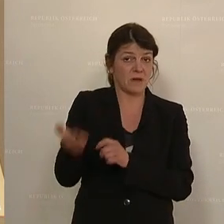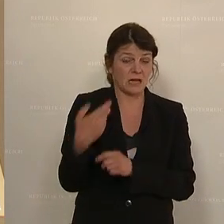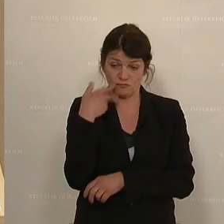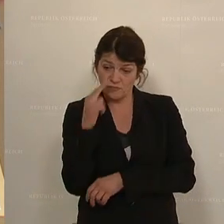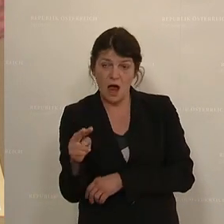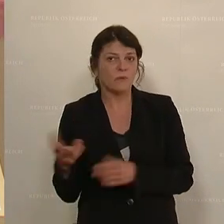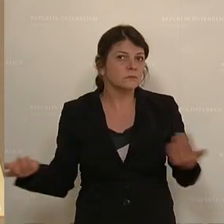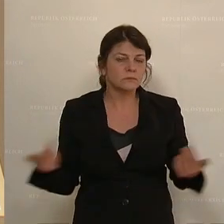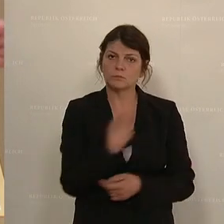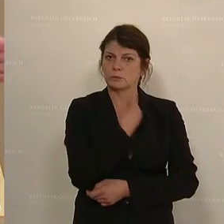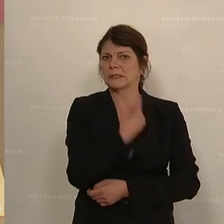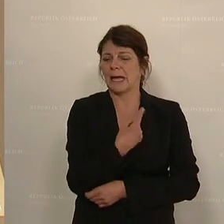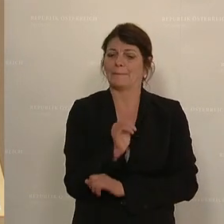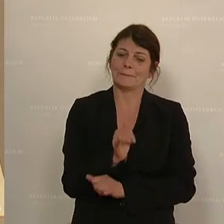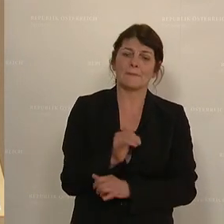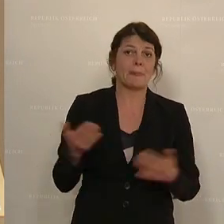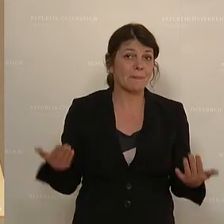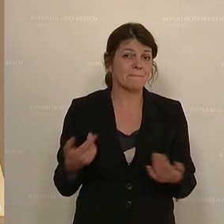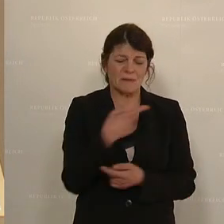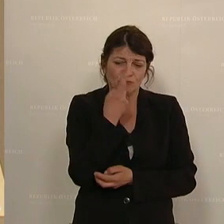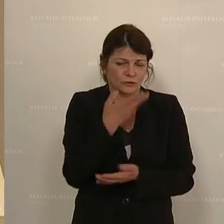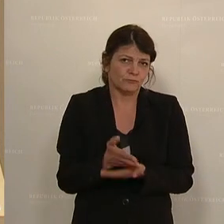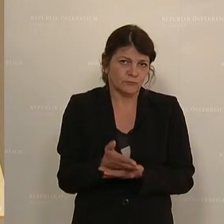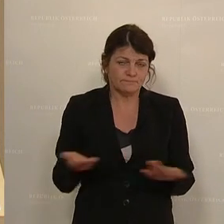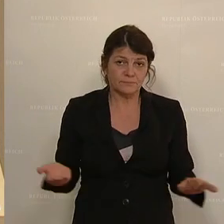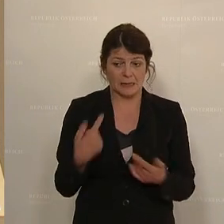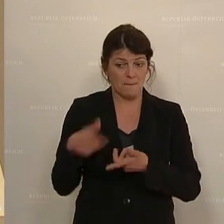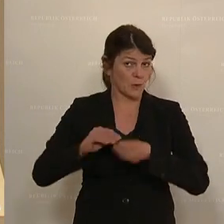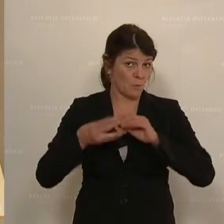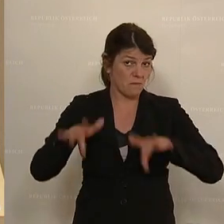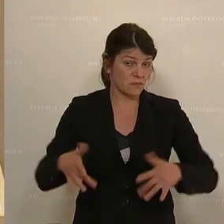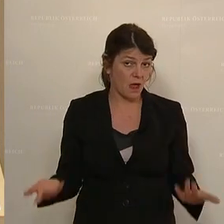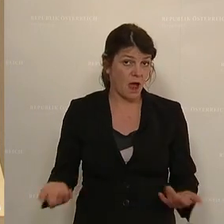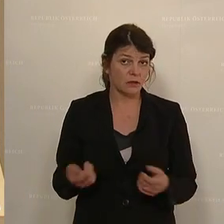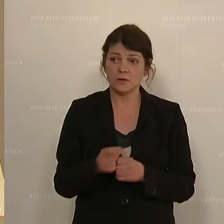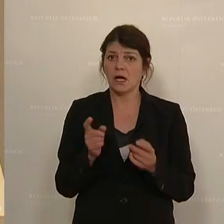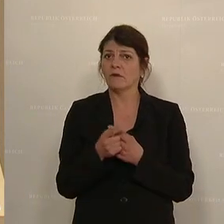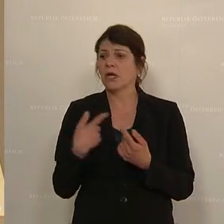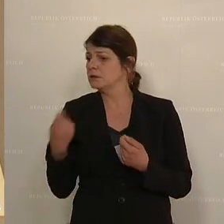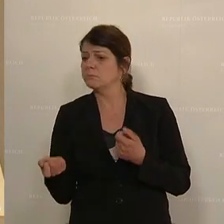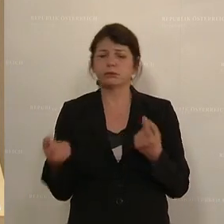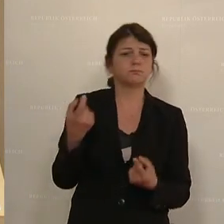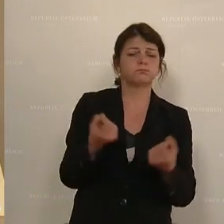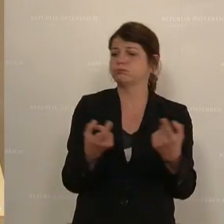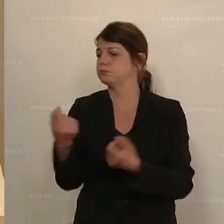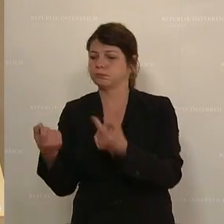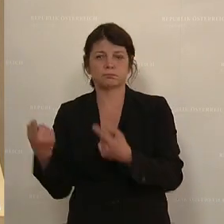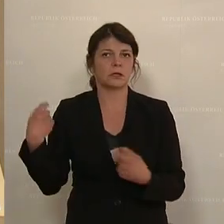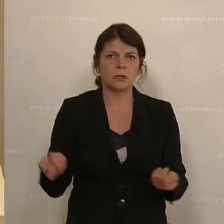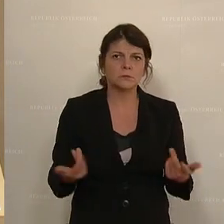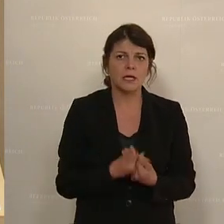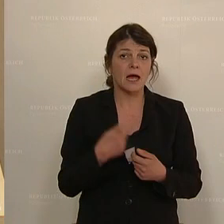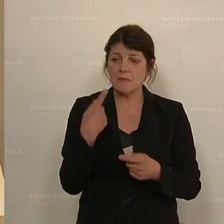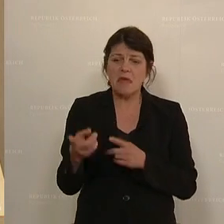habe, Sie haben gesagt, ja, Sie sehen das ein. Wir haben ein Problem. Wir haben einen Wildwuchs an Taten. Wir müssen eine